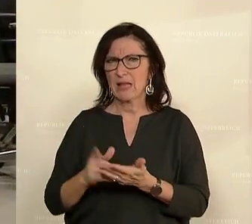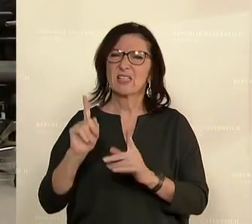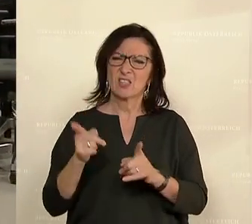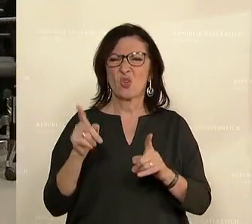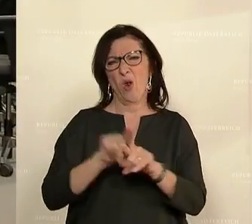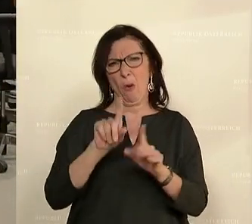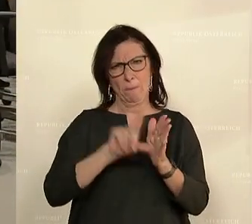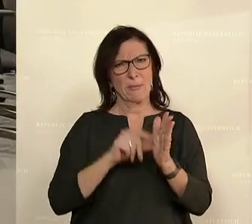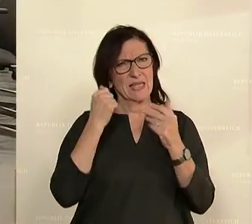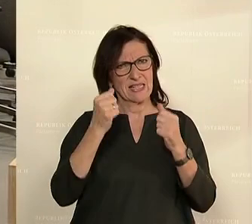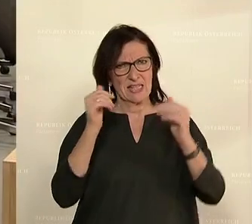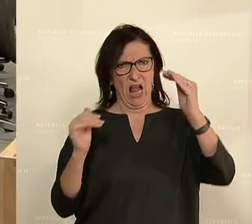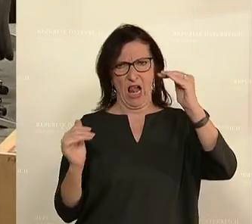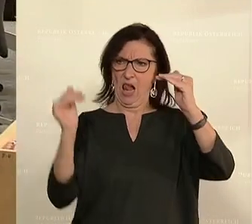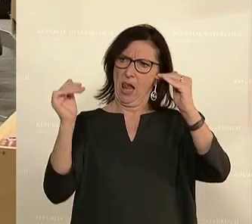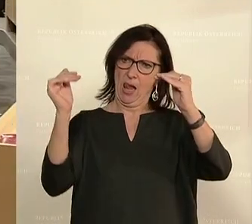herangeführt werden.